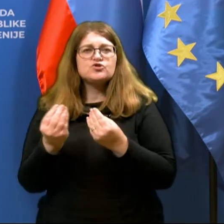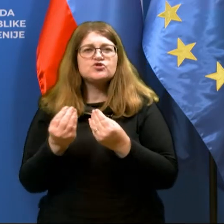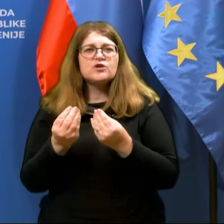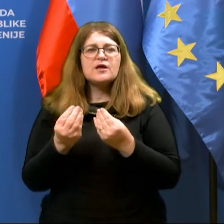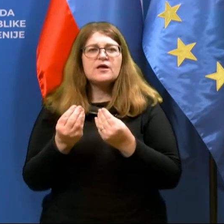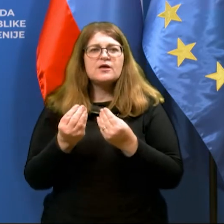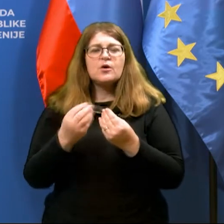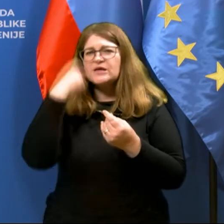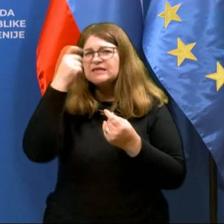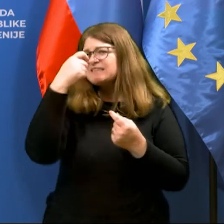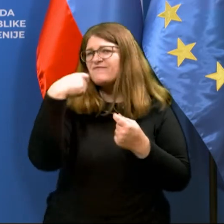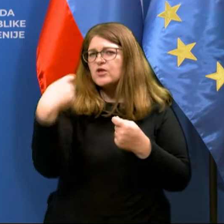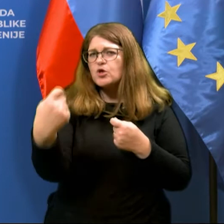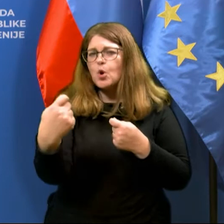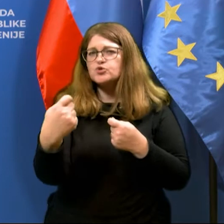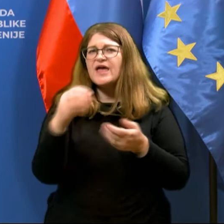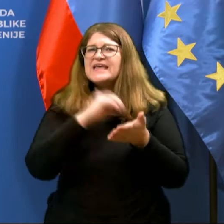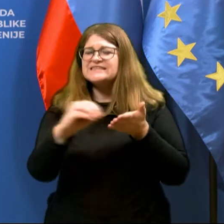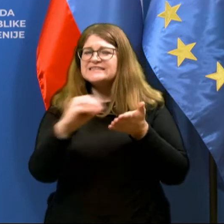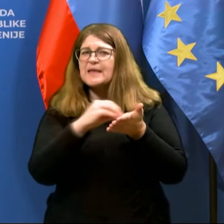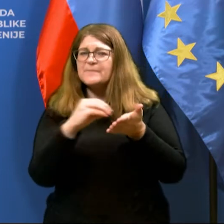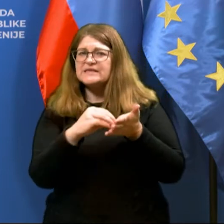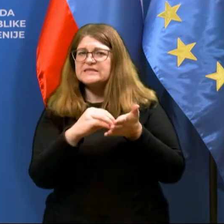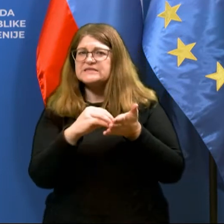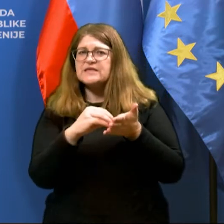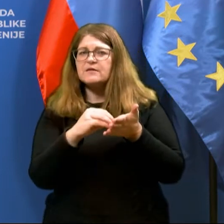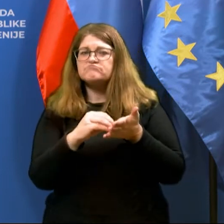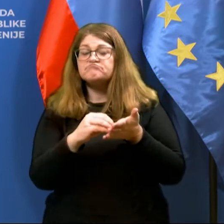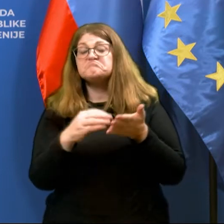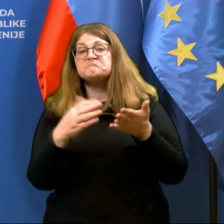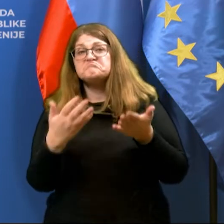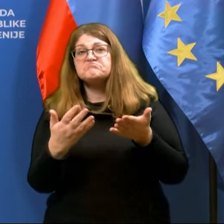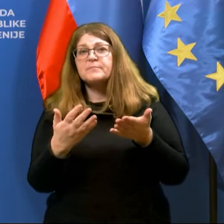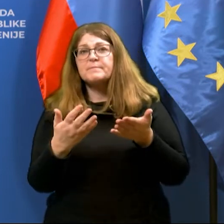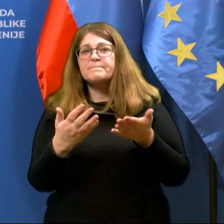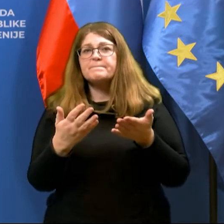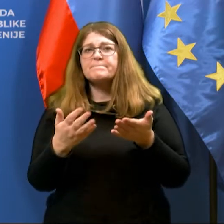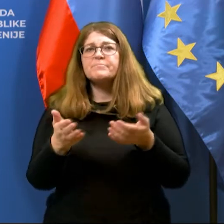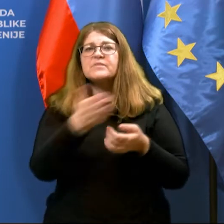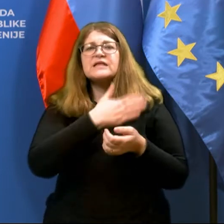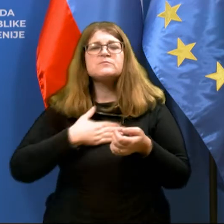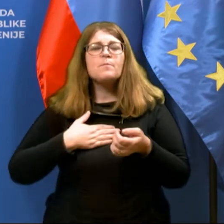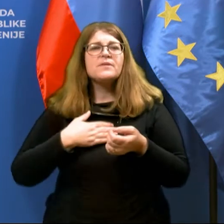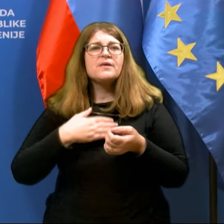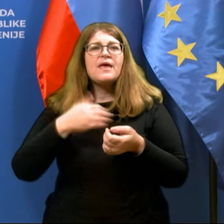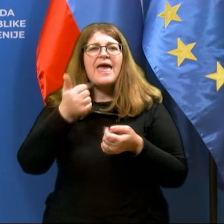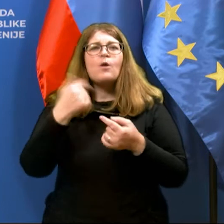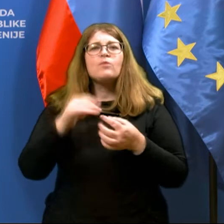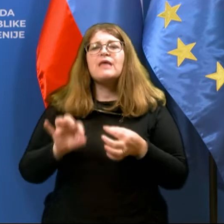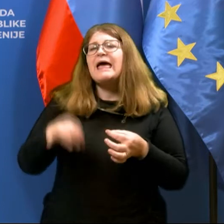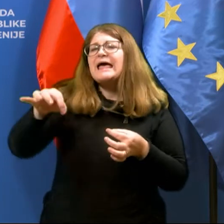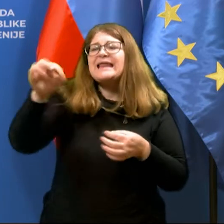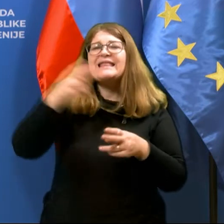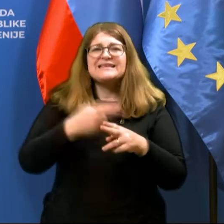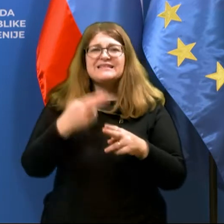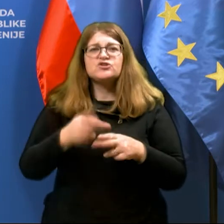zavajojoče zapise, čež da smo praktično ena od redkih držav, ki